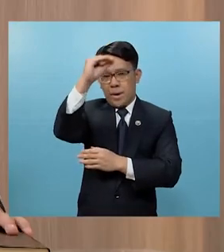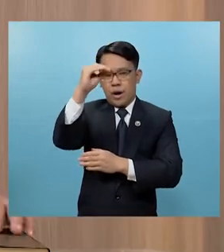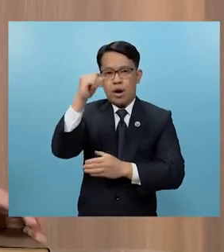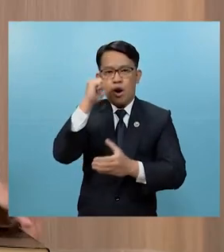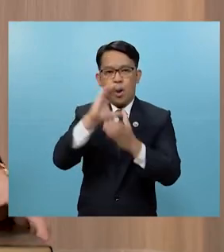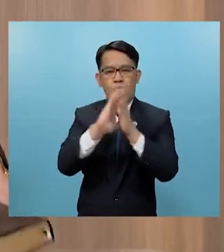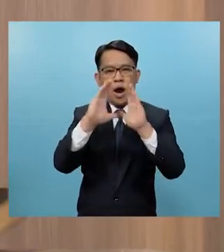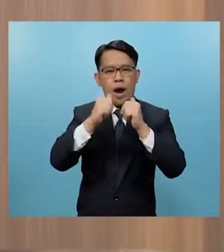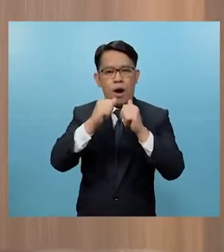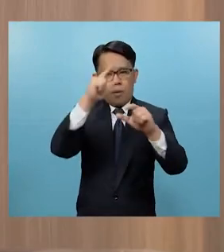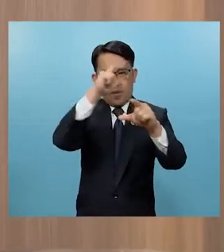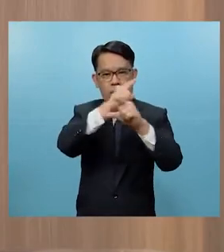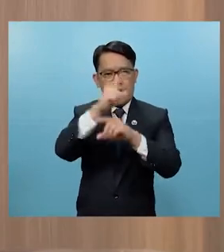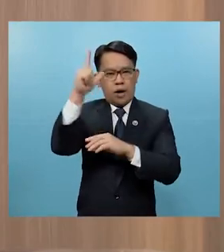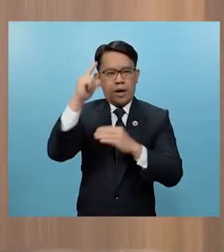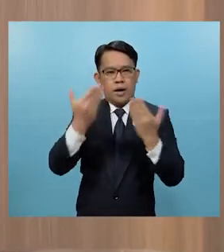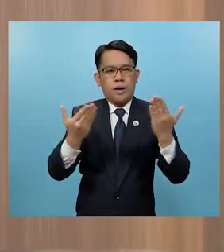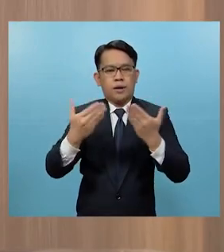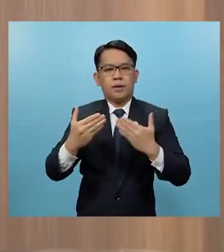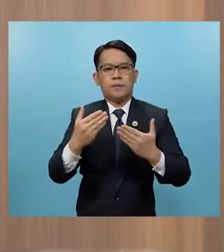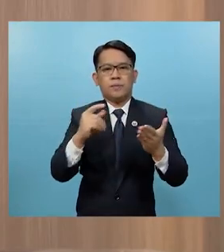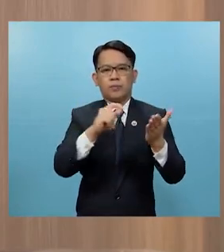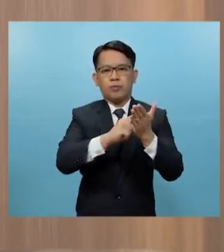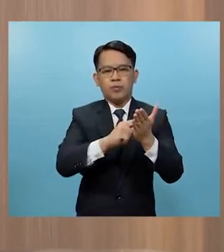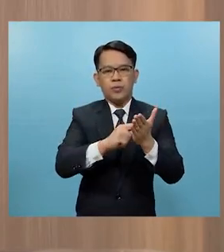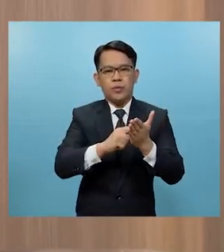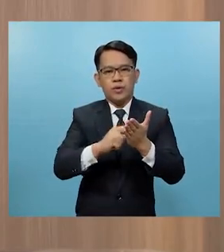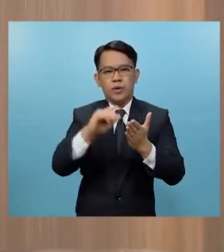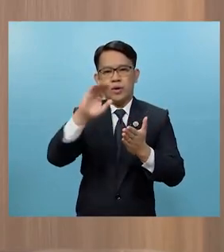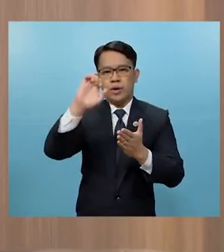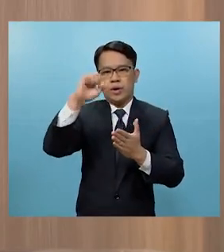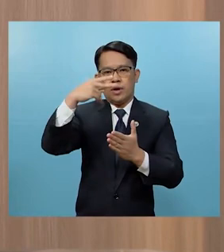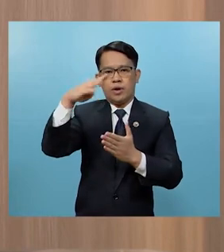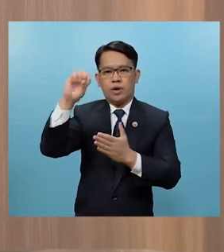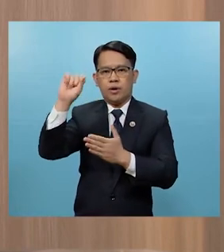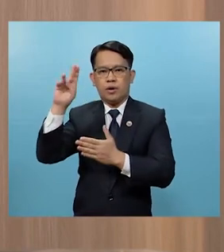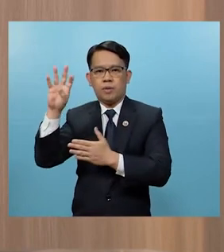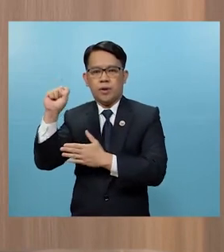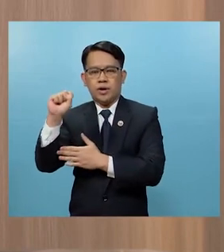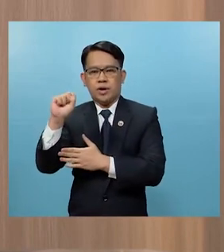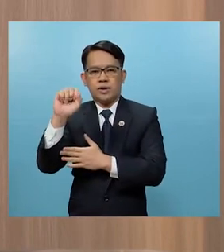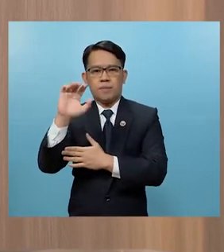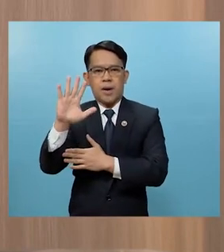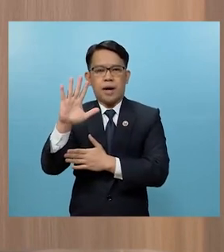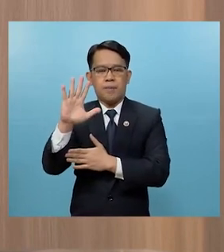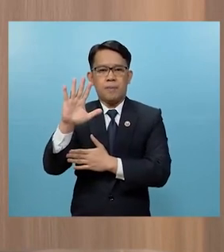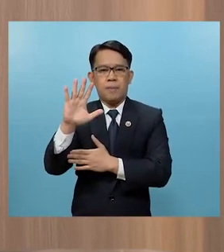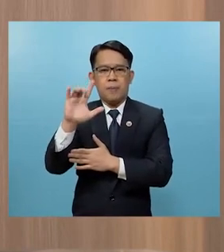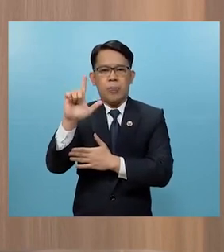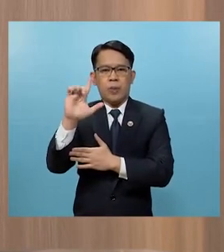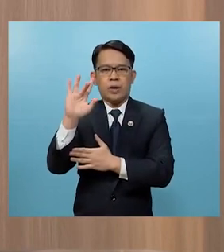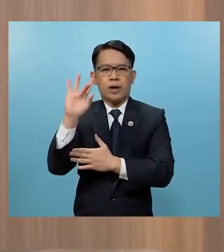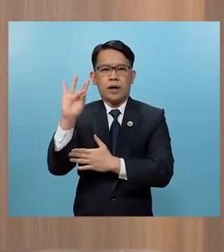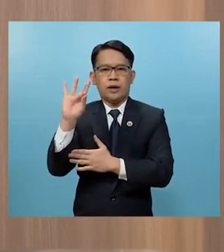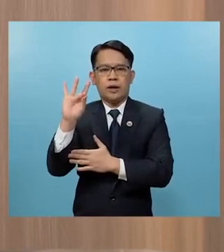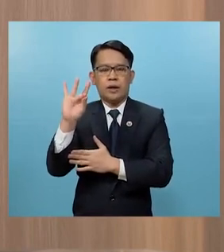Leo Pakinggan po natin mga kaibigan ang nakasulat po dito sa Efeso sa 5 28